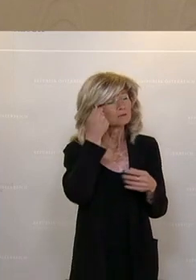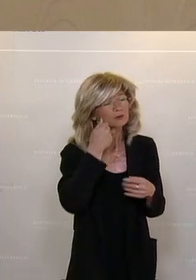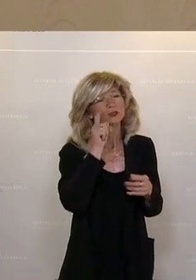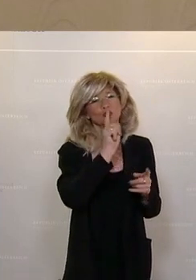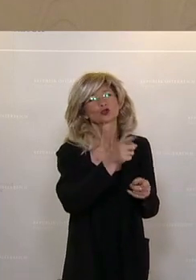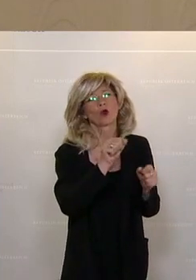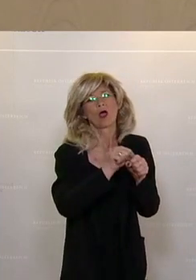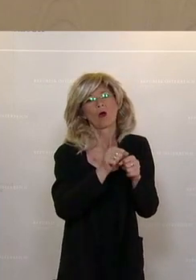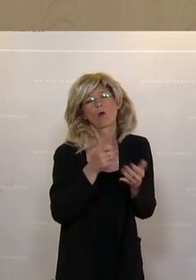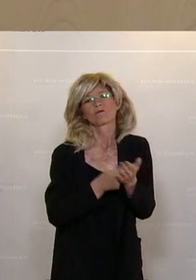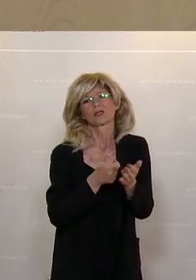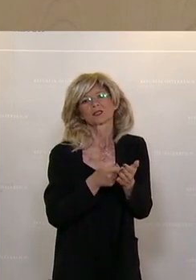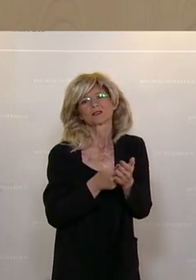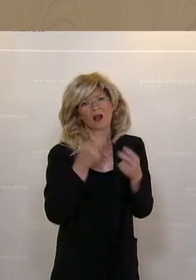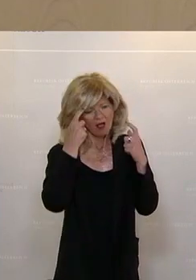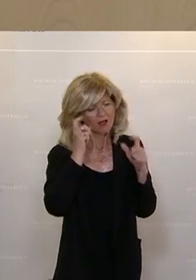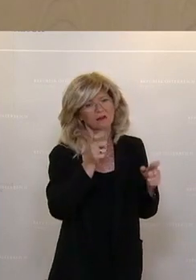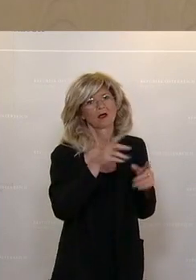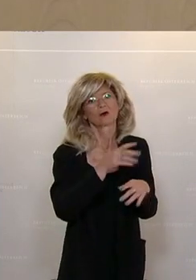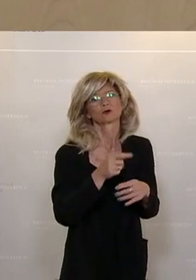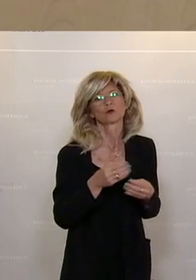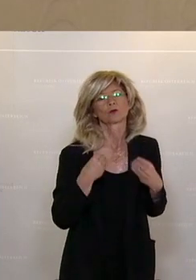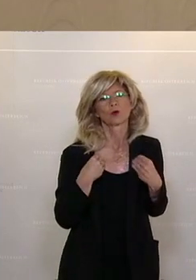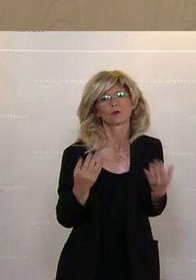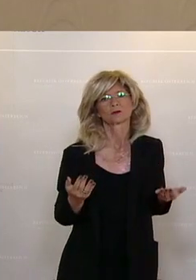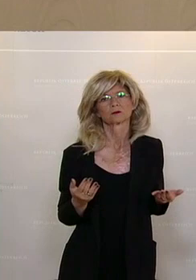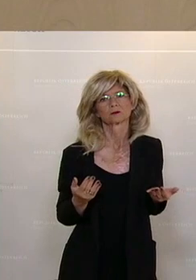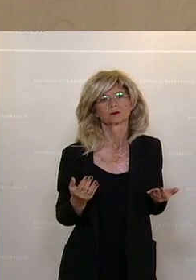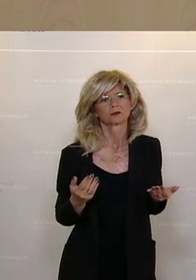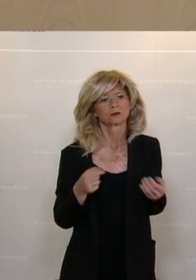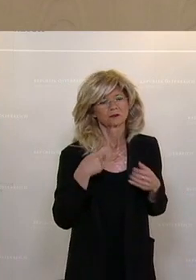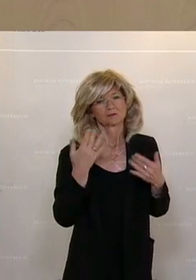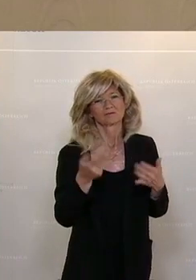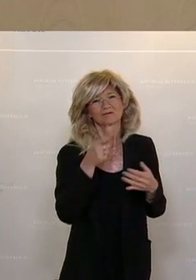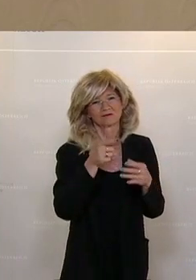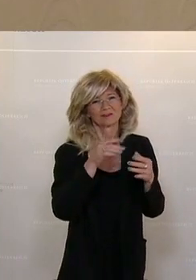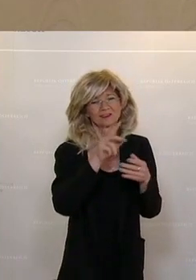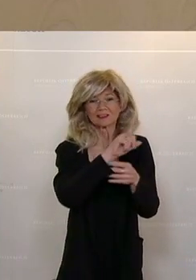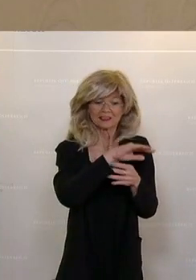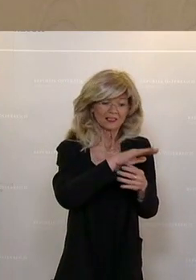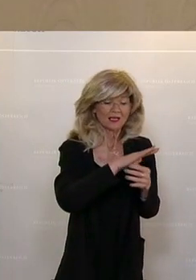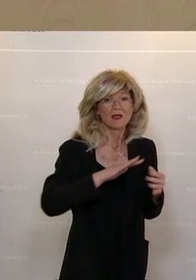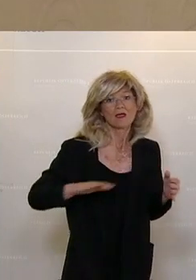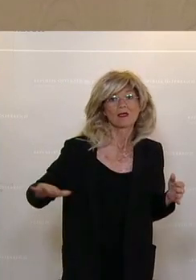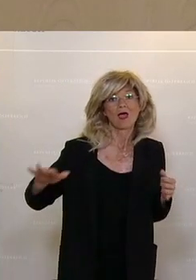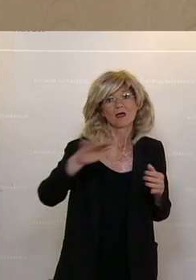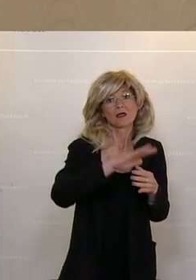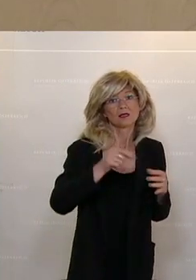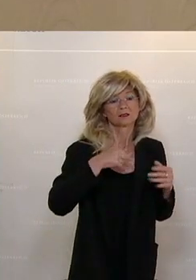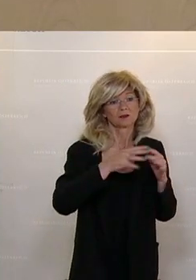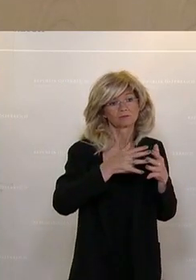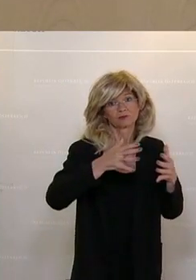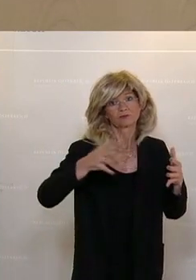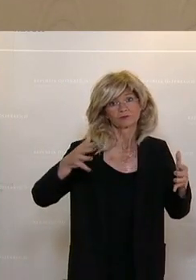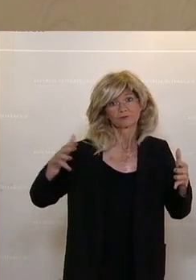Wir haben uns im Ausschuss stark dafür ausgesprochen, dass dieser Bezieherkreis ausgeweitet wird, deutlich über das, was die Regierungsfraktionen vorgeschlagen haben,